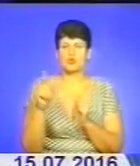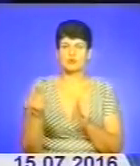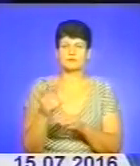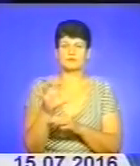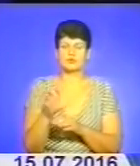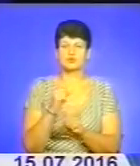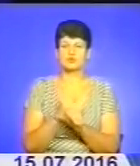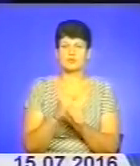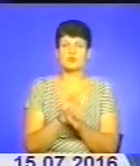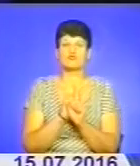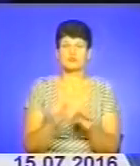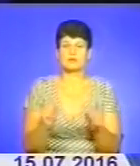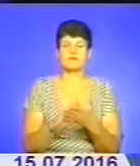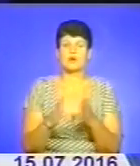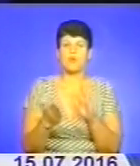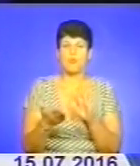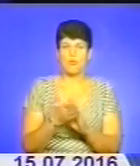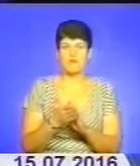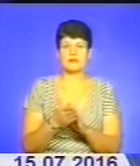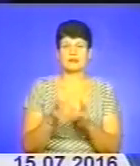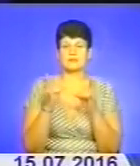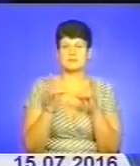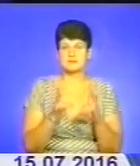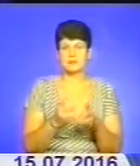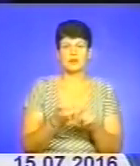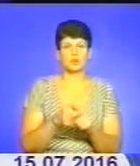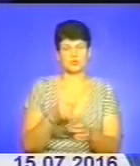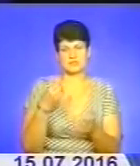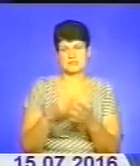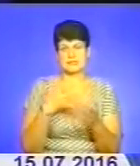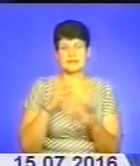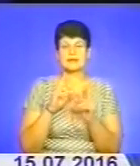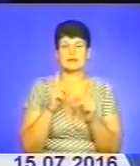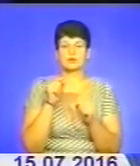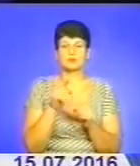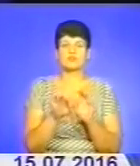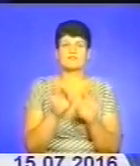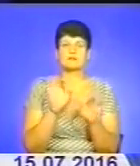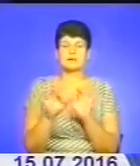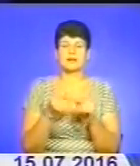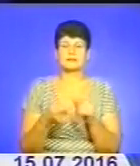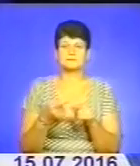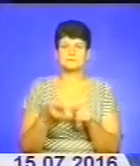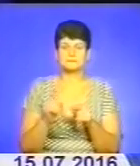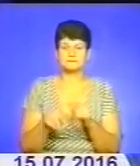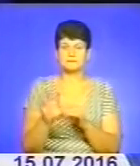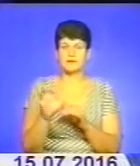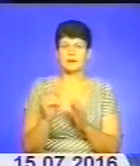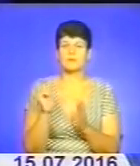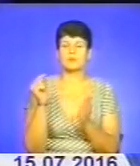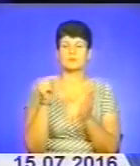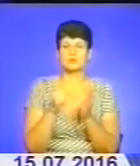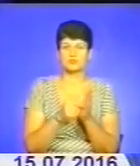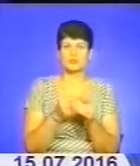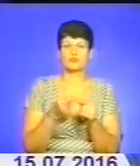зроблений в якихось особливих умовах, в умовах небезпеки, він дуже цінний. Як тоді будуть відбирати оті знімки, які потраплять в кінці до